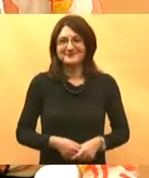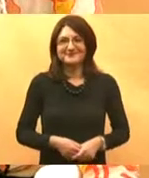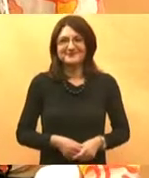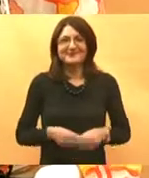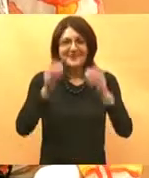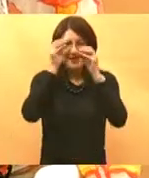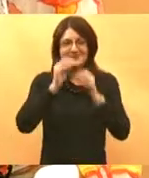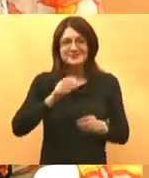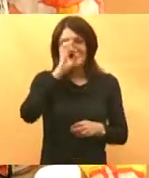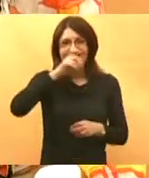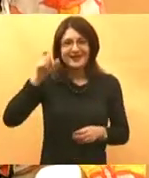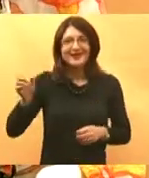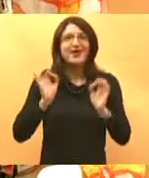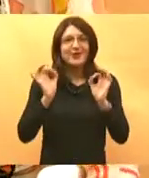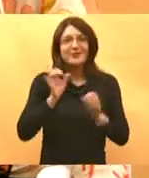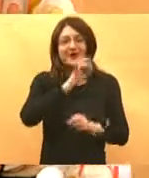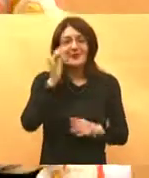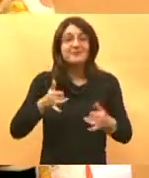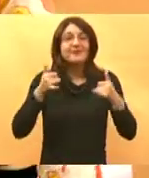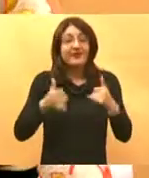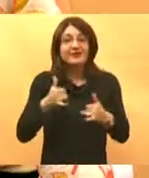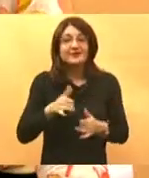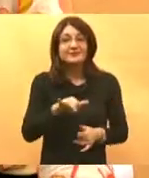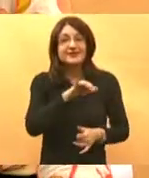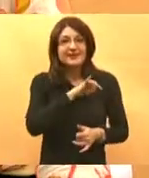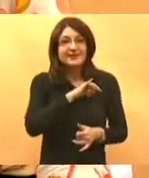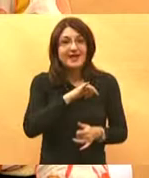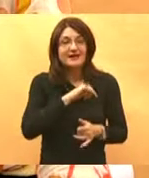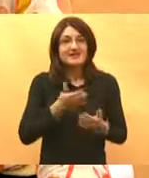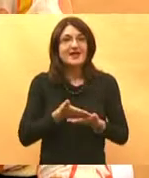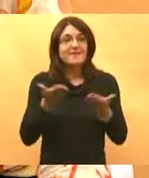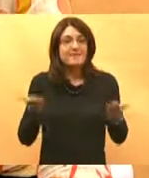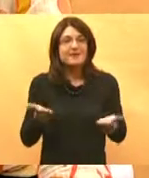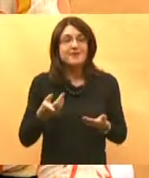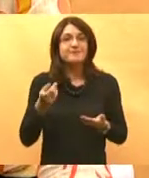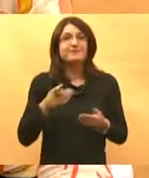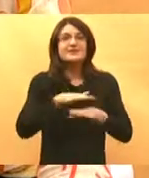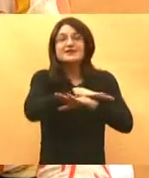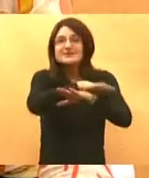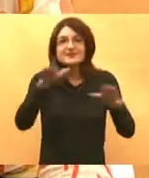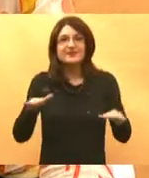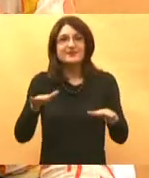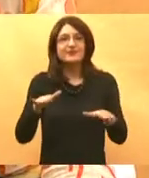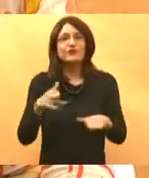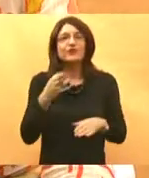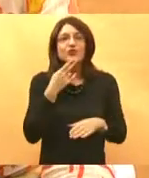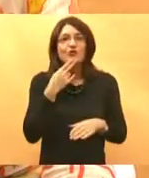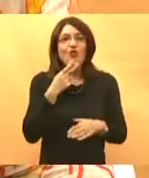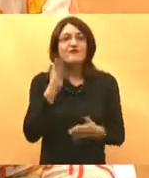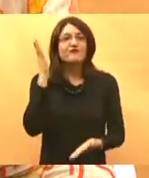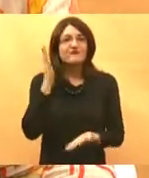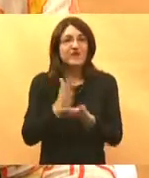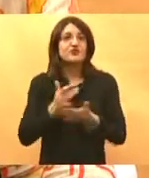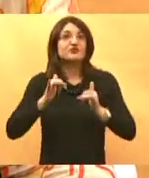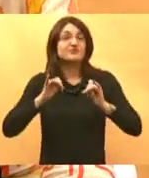Poštovani gledatelji, dobar vam dan. Znači će biti jedna vrlo interesantna emisija za svih nas, koji smo u stvari već